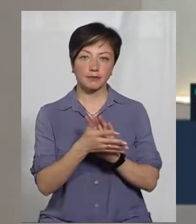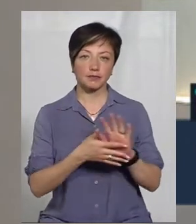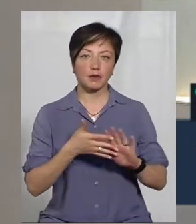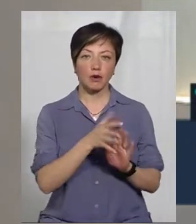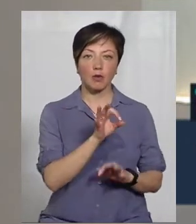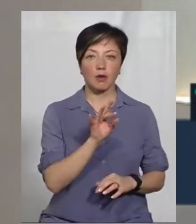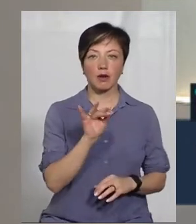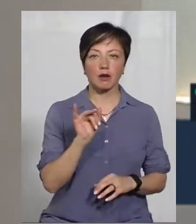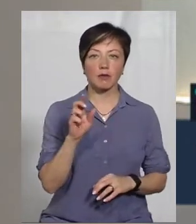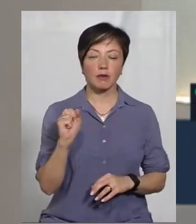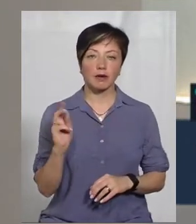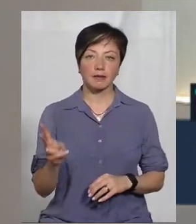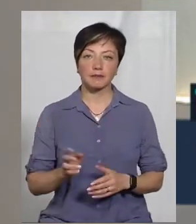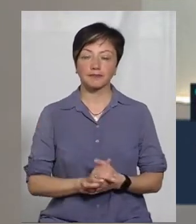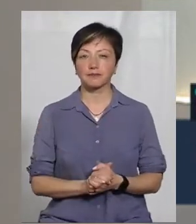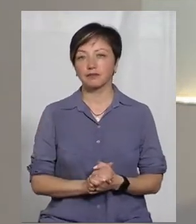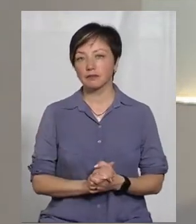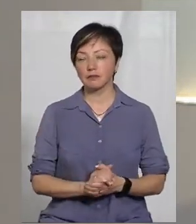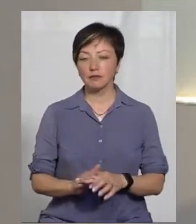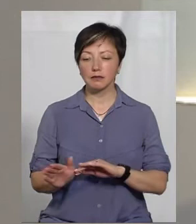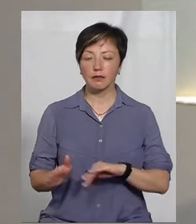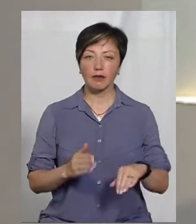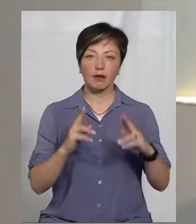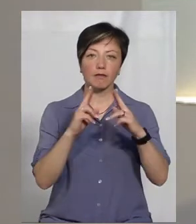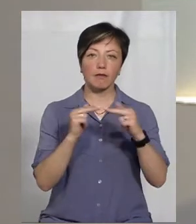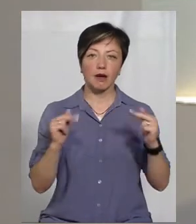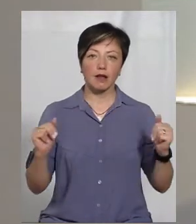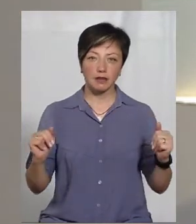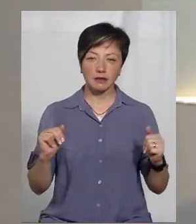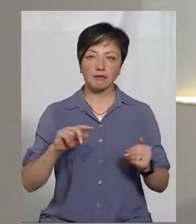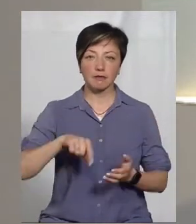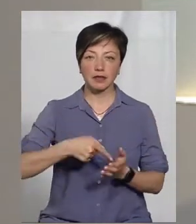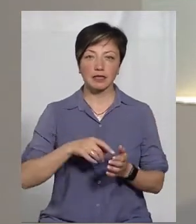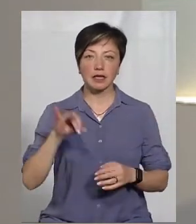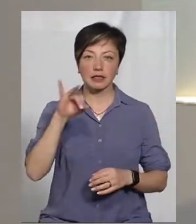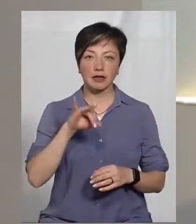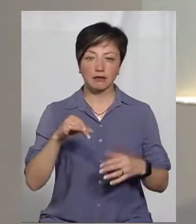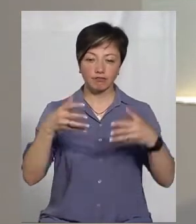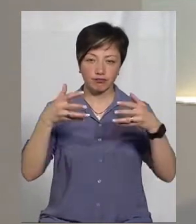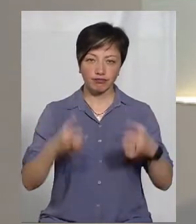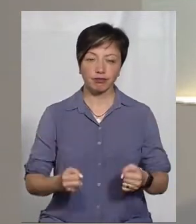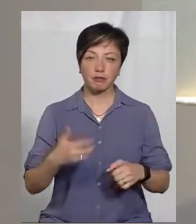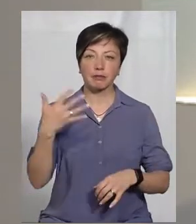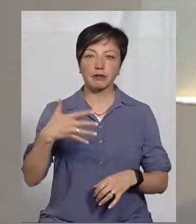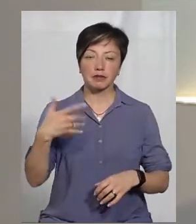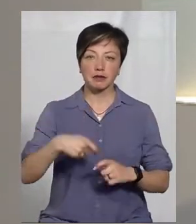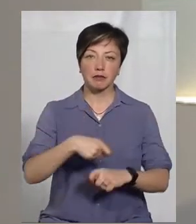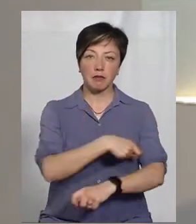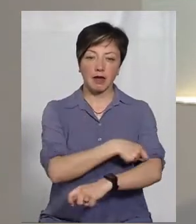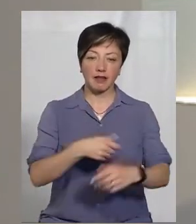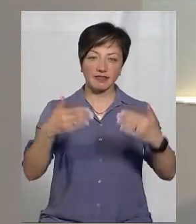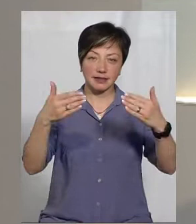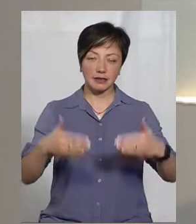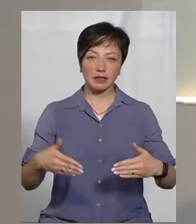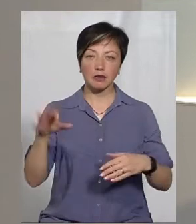жестову мову Ольга Рибак. У палаці Сангушків, що у Ізяславі, обвалилося 50 квадратних метрів несучої стіни.